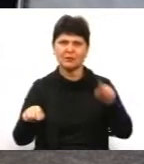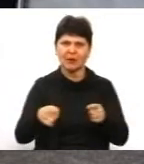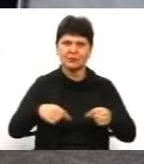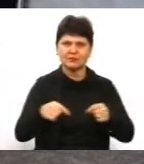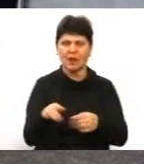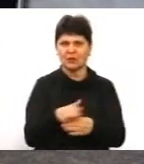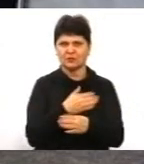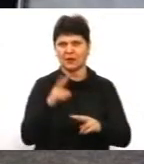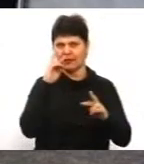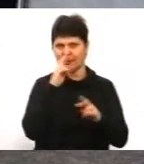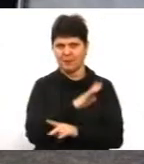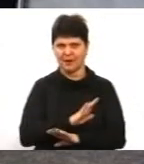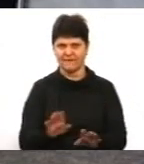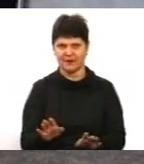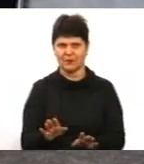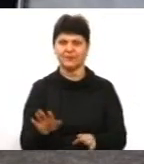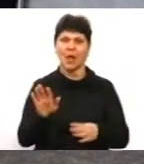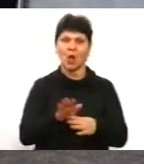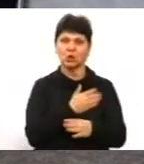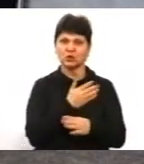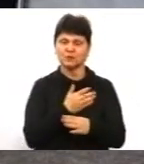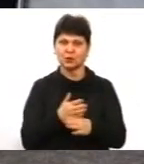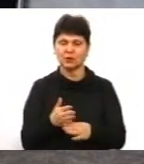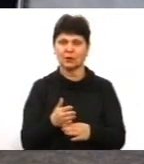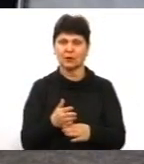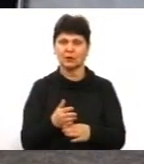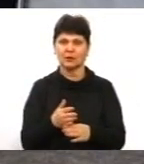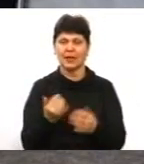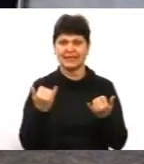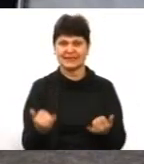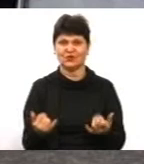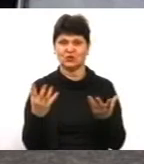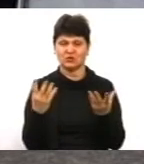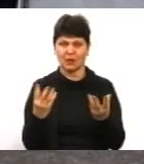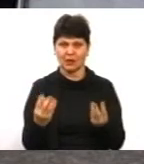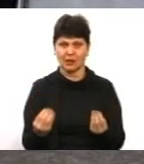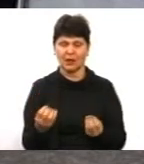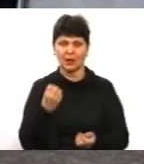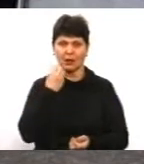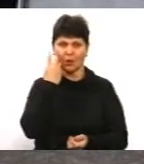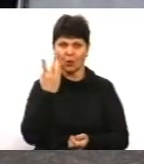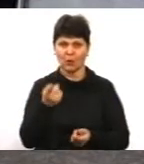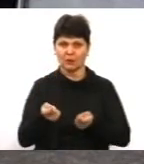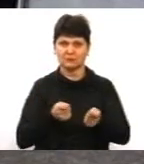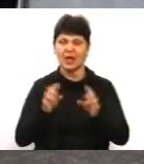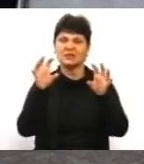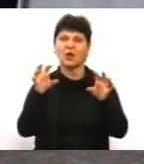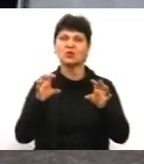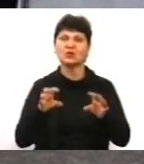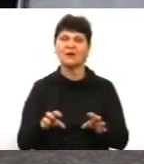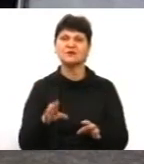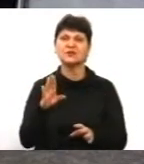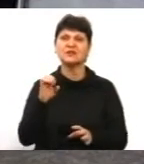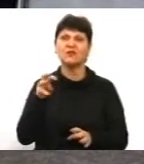неправильно. Розподілене правило. Як ви це можете прокоментувати? На сьогоднішній день керуємося законодавством. Всі